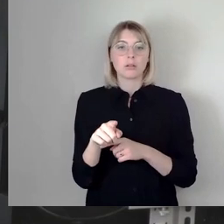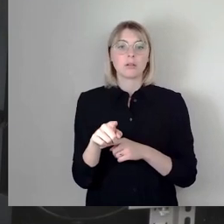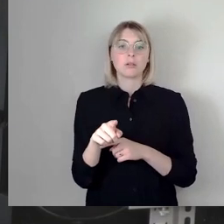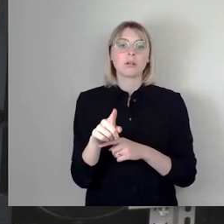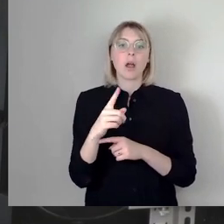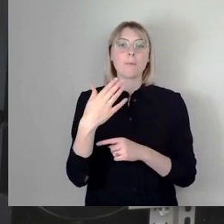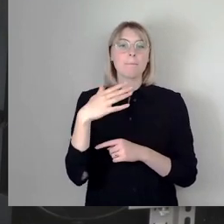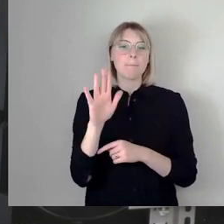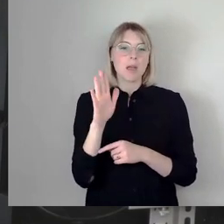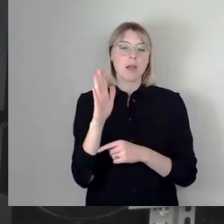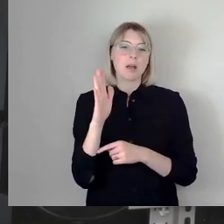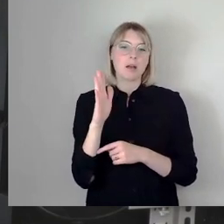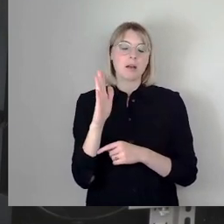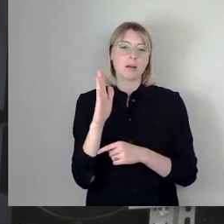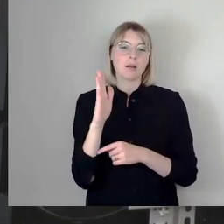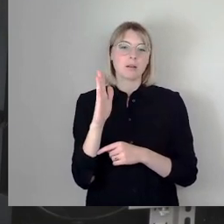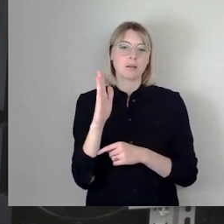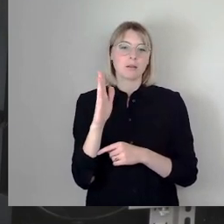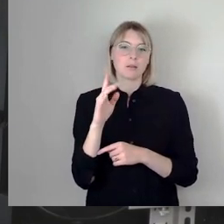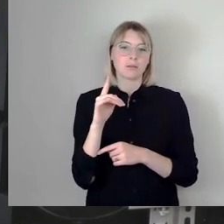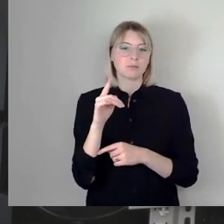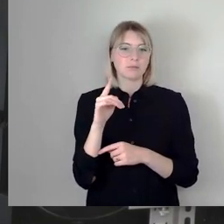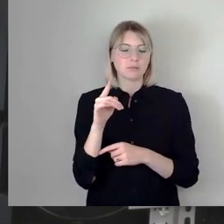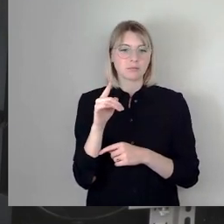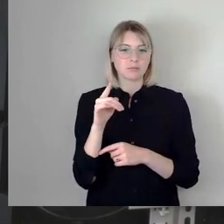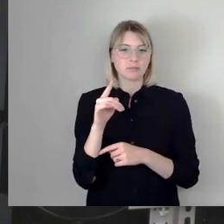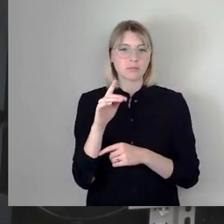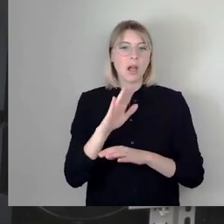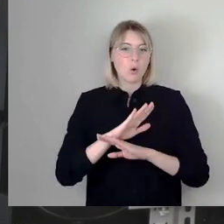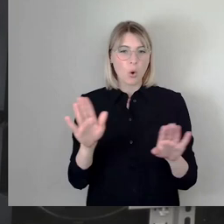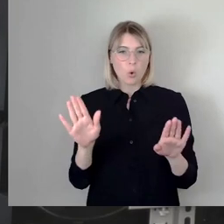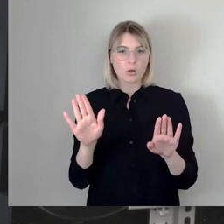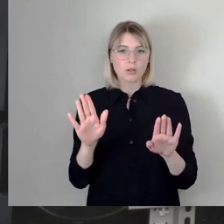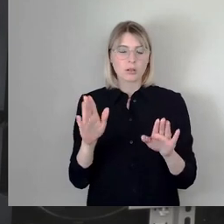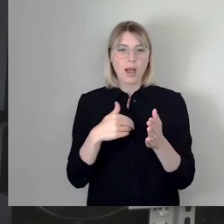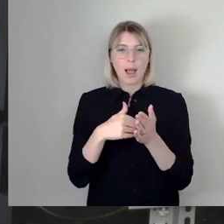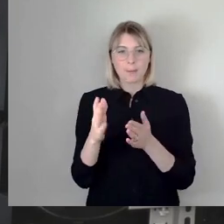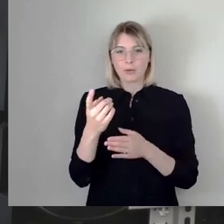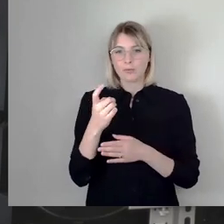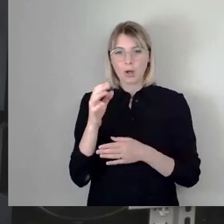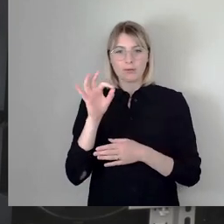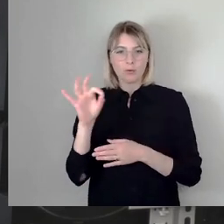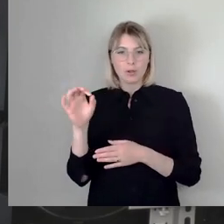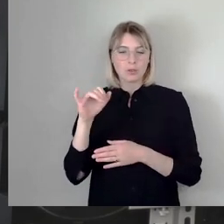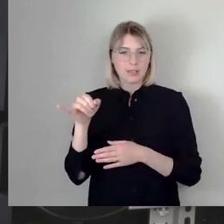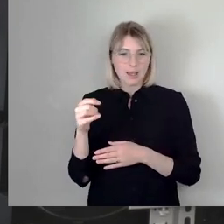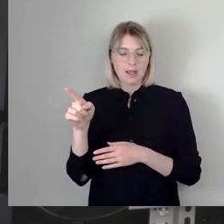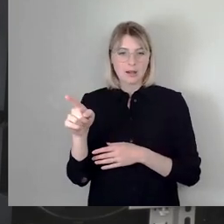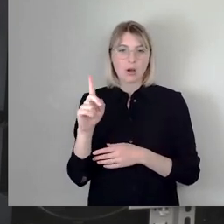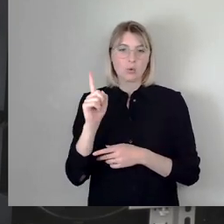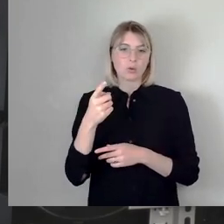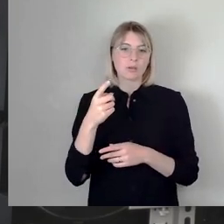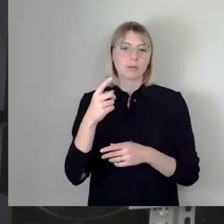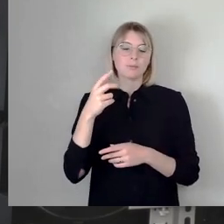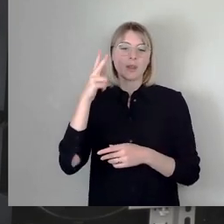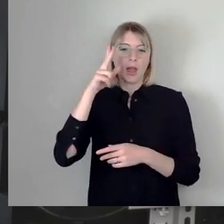Kulturausschusses, also auch ohne Ablehnung von Frau Filius Jene und Herrn Hase. So ändern sich